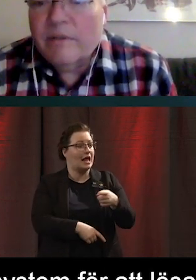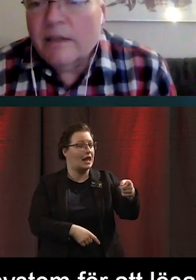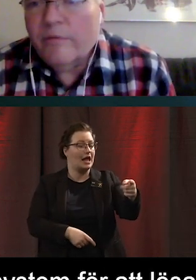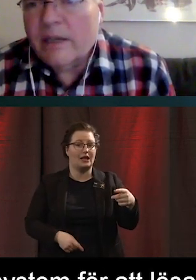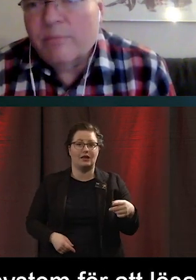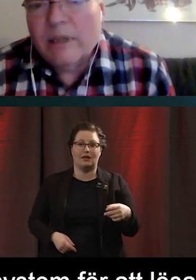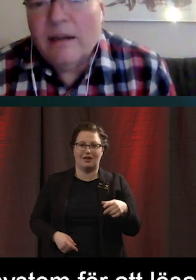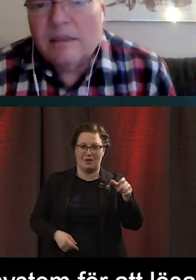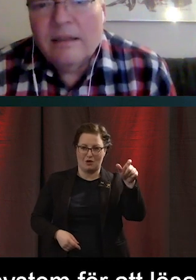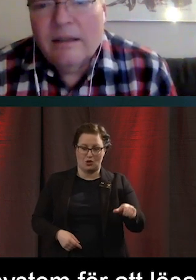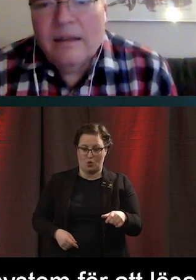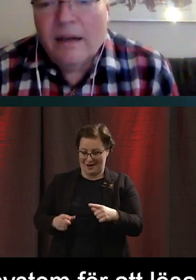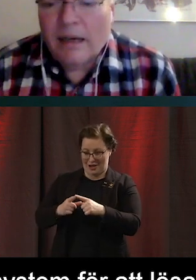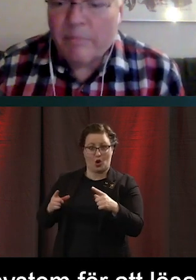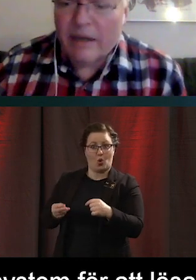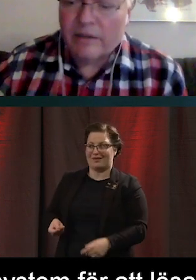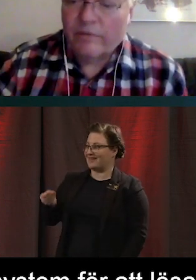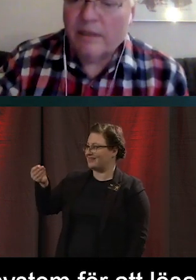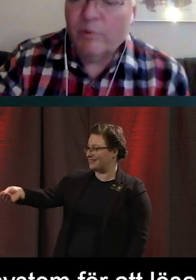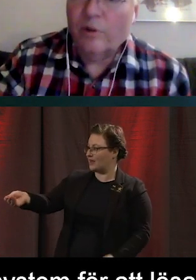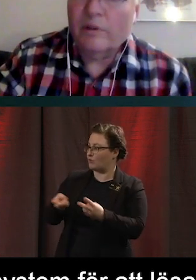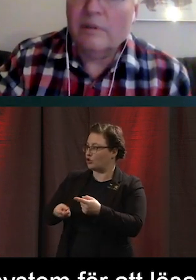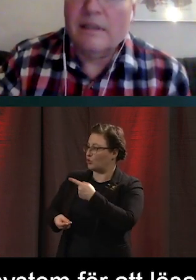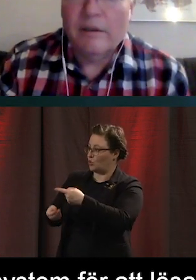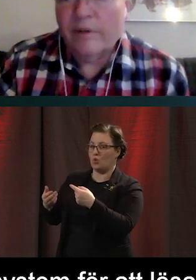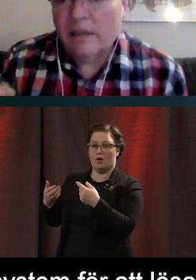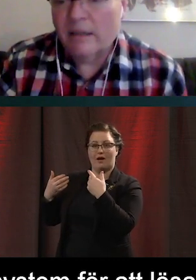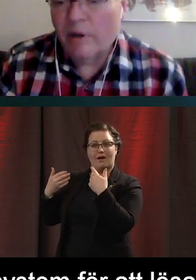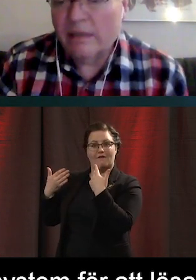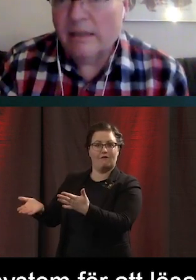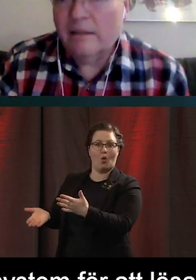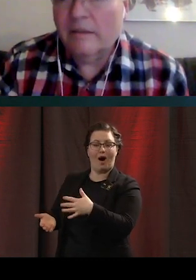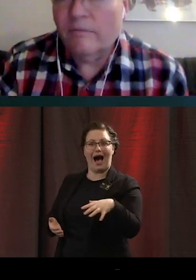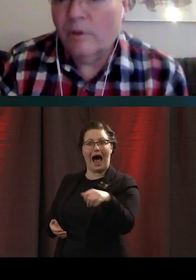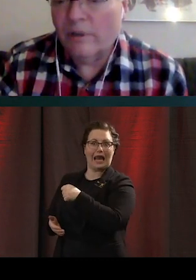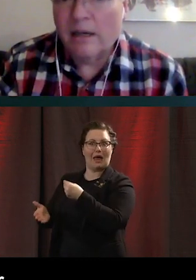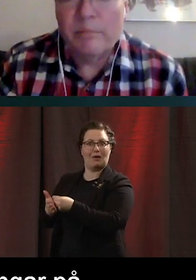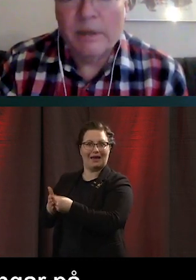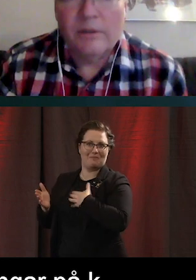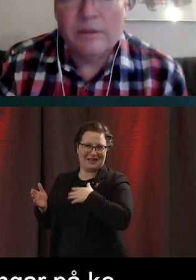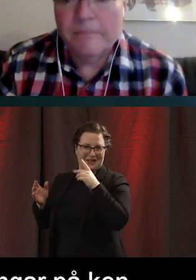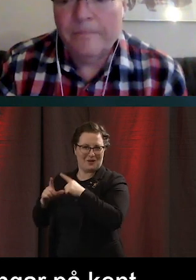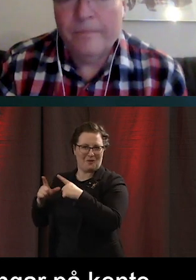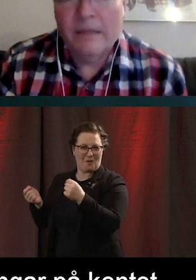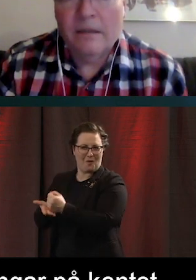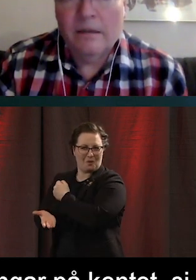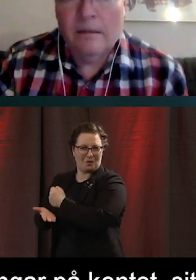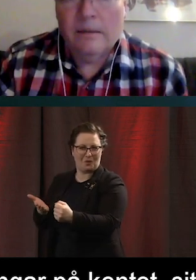kort. vill säga att får exponera alla pengar som finns på kontot istället för att kanske bara ge en hundralapp eller något.